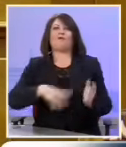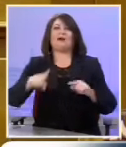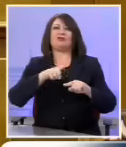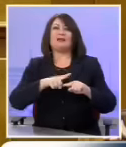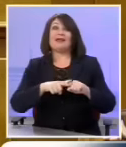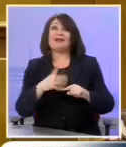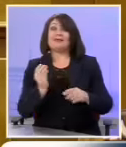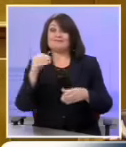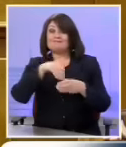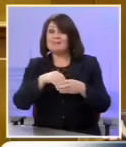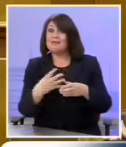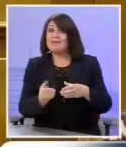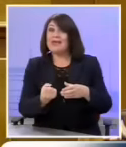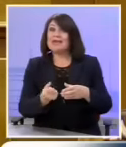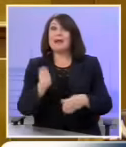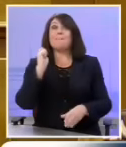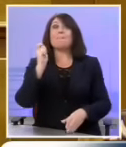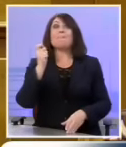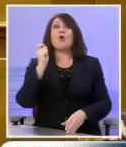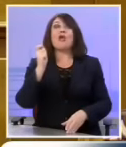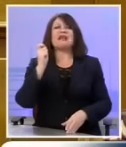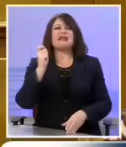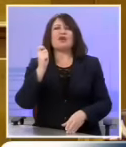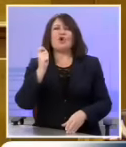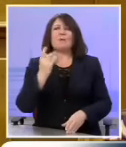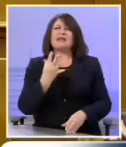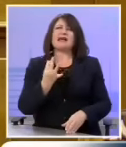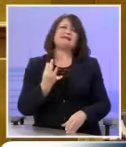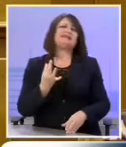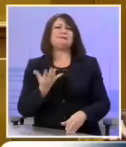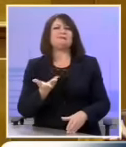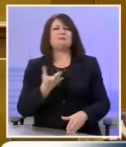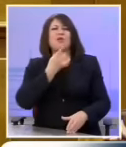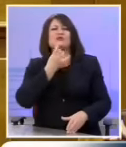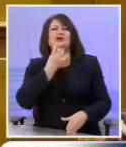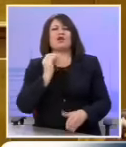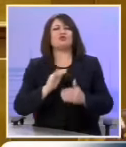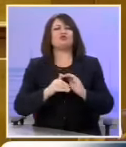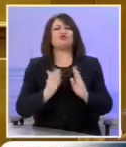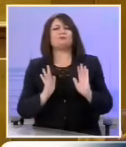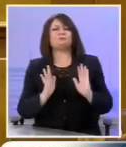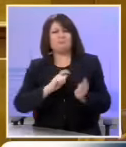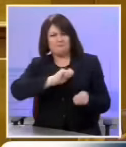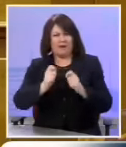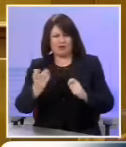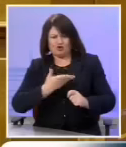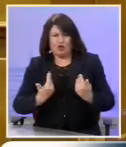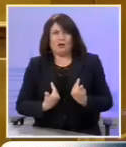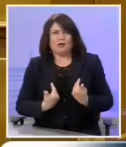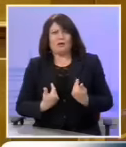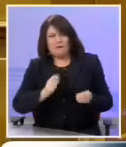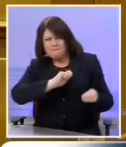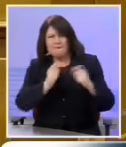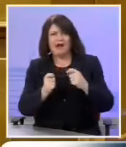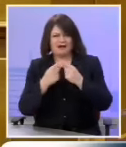στοιχείο πολιτικού κινησμού το οποίο σε σοκάρει όταν η μεταστροφή γίνεται με τόσο